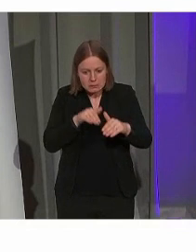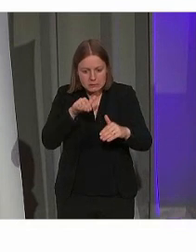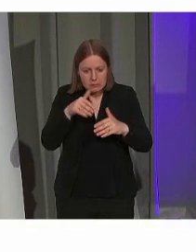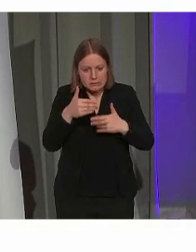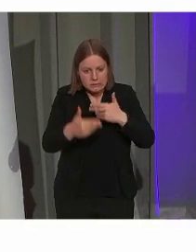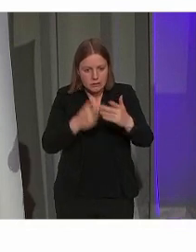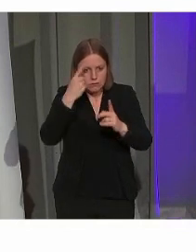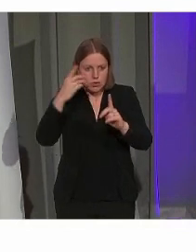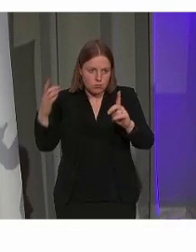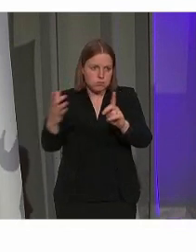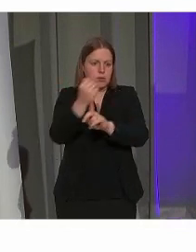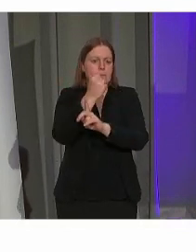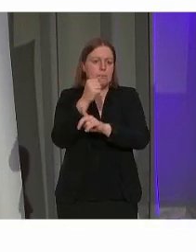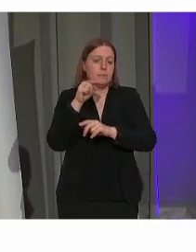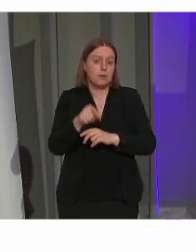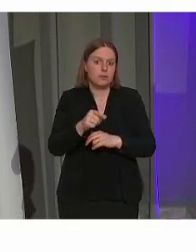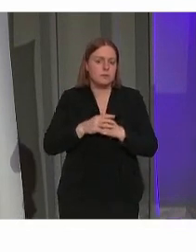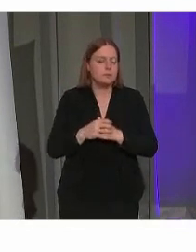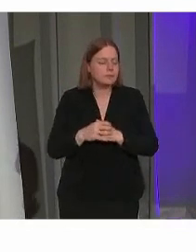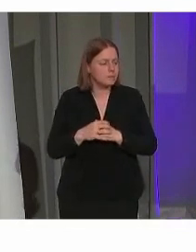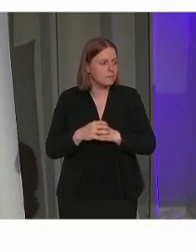evolueren zijn.